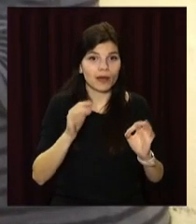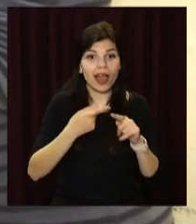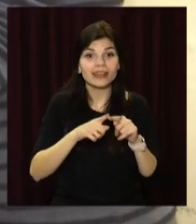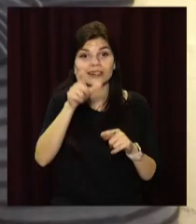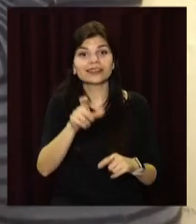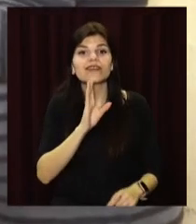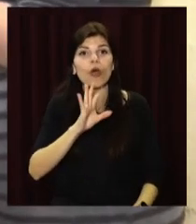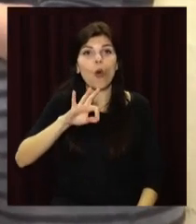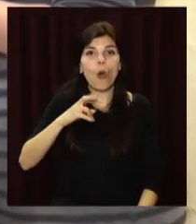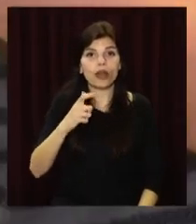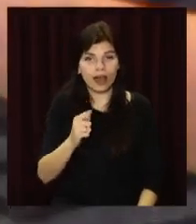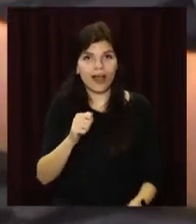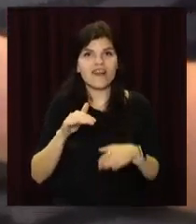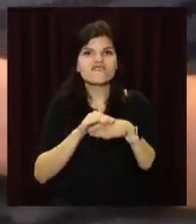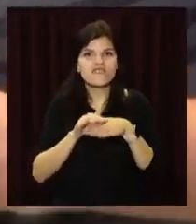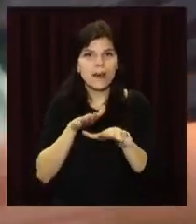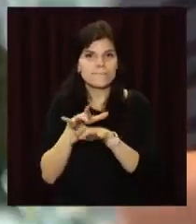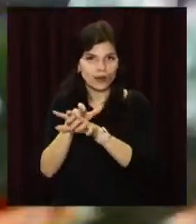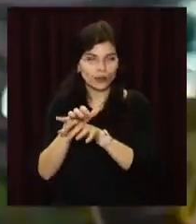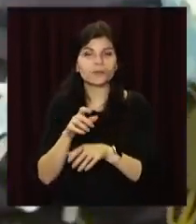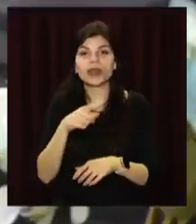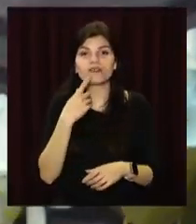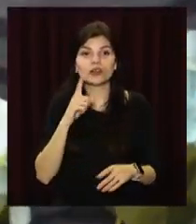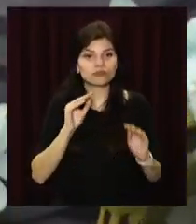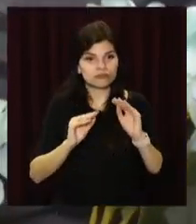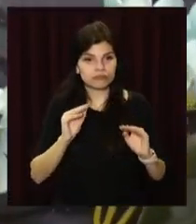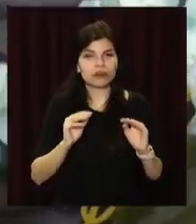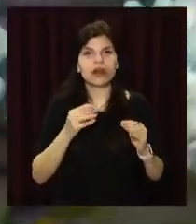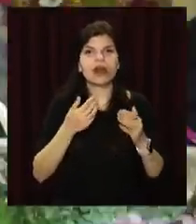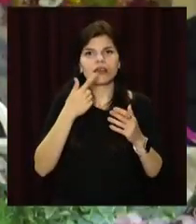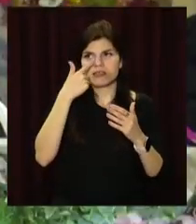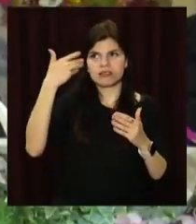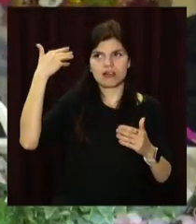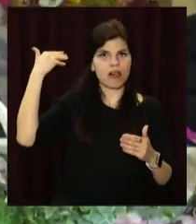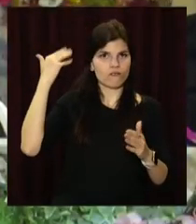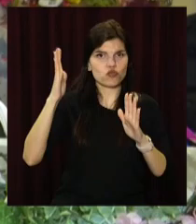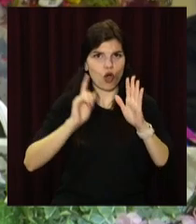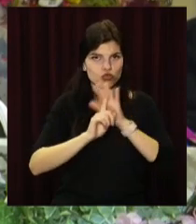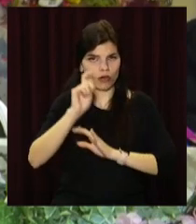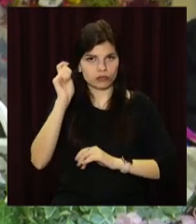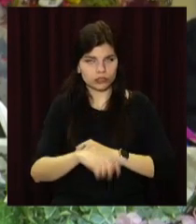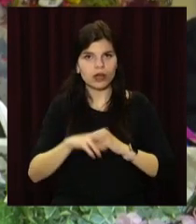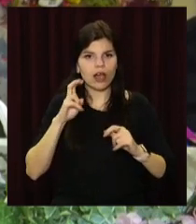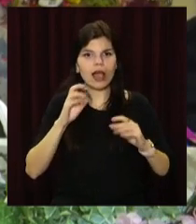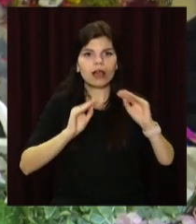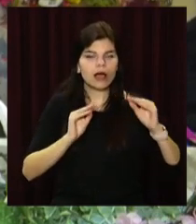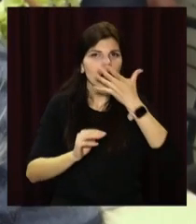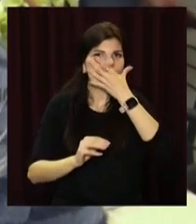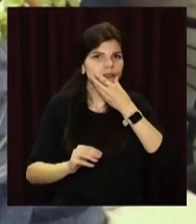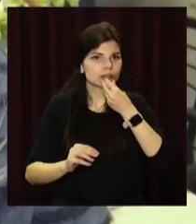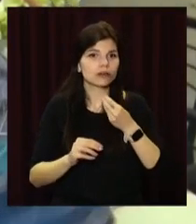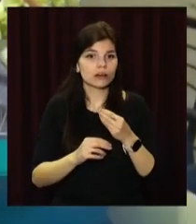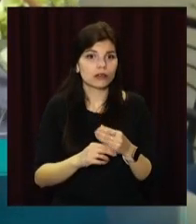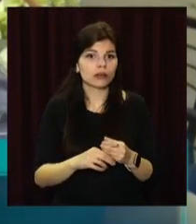майстер-класу Ольга Паук каже, пасхальним декором в Україні почали займатися віднедавна. І цей напрямок поступово набирає обертів.